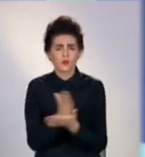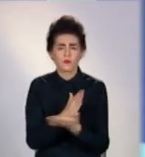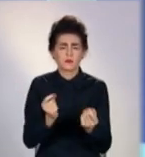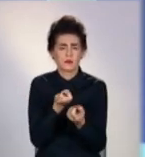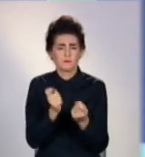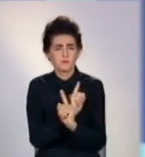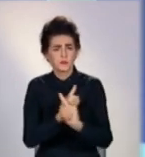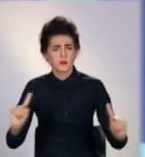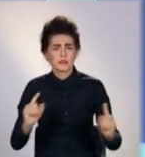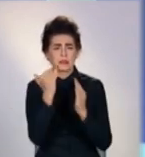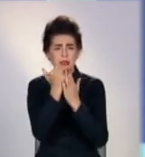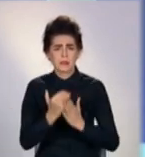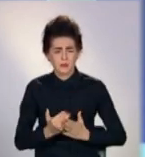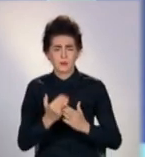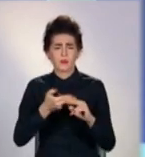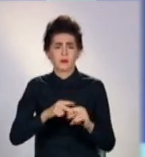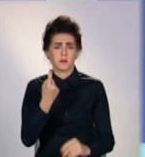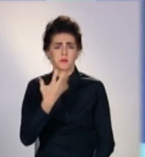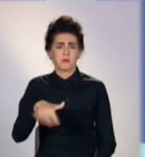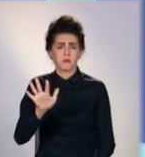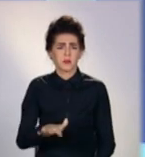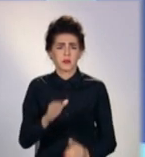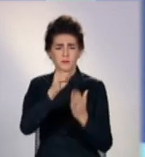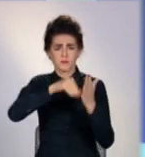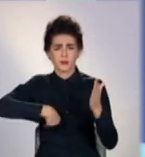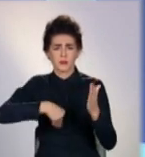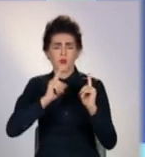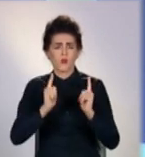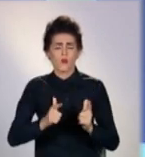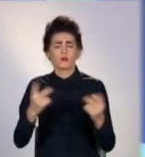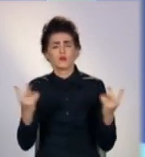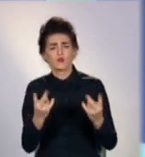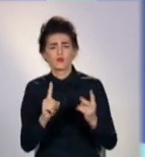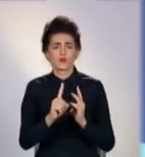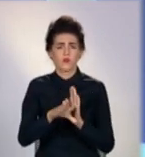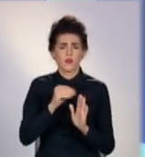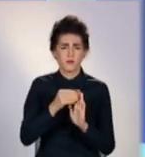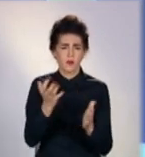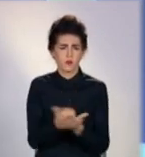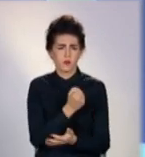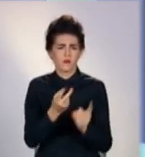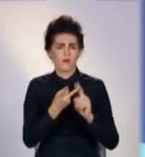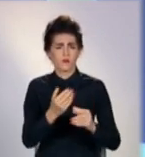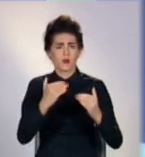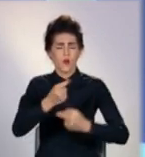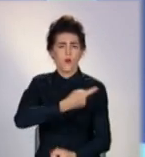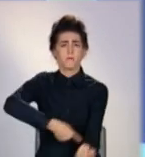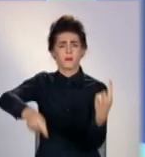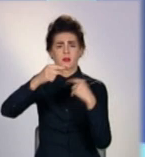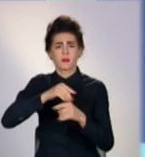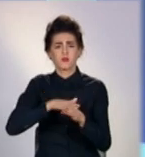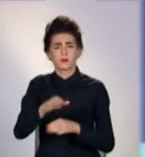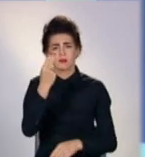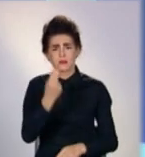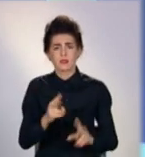системою, де на перше місце виходить список і мажоритарний орган оказався на второму місці. Нужно возвращаться к полноценній